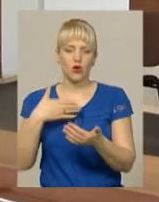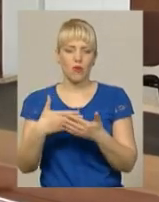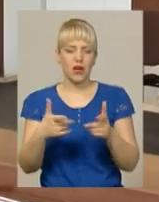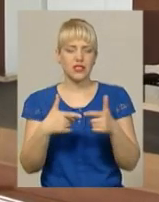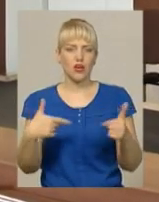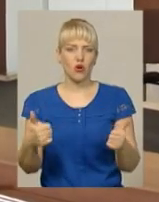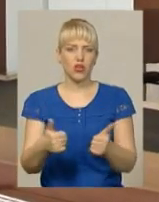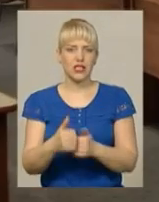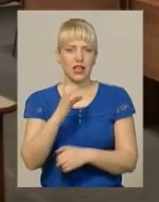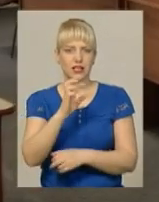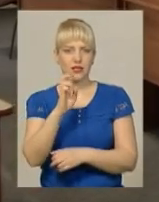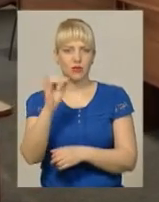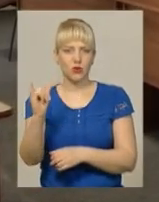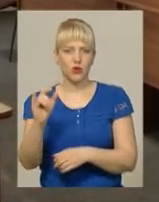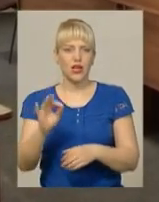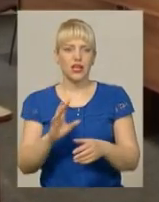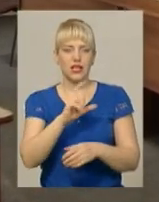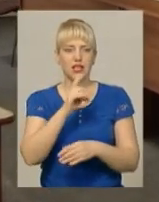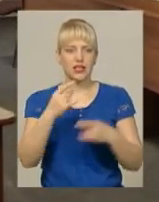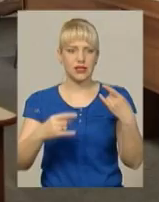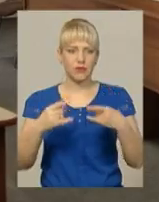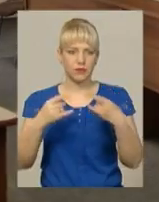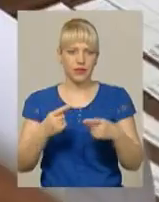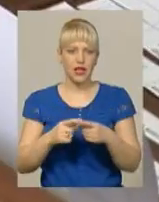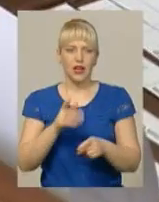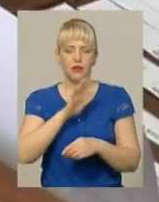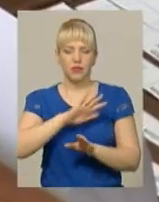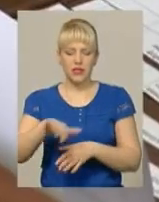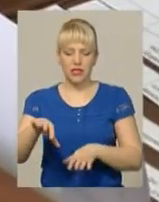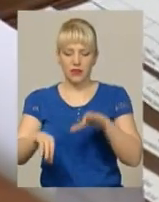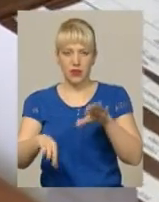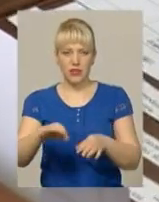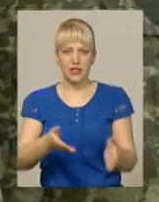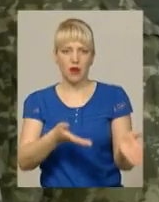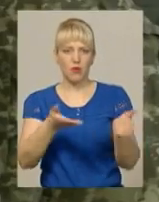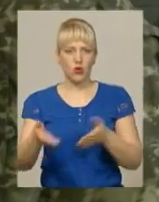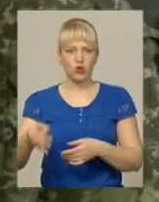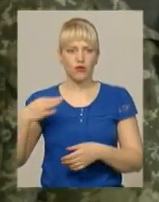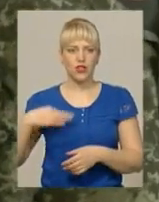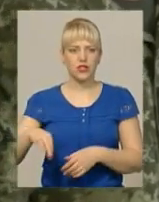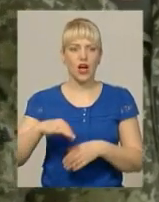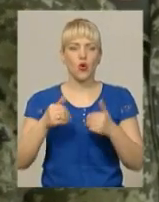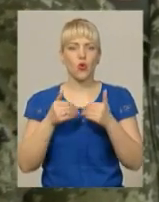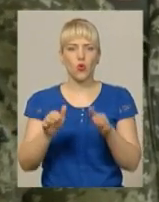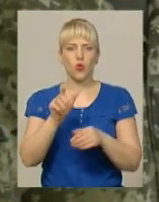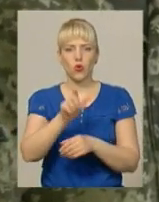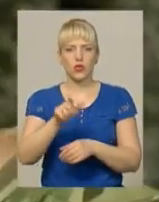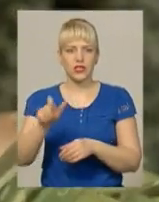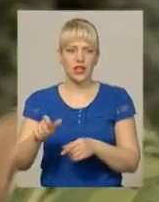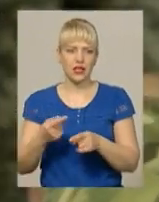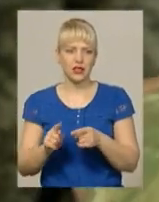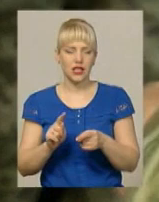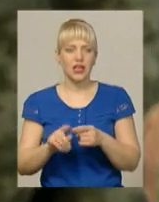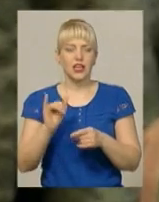безпеки України та засоби масової інформації. Після офіцерів на жеребкування запрошувалися курсанти, і всі випускники академії після 27